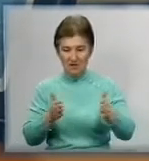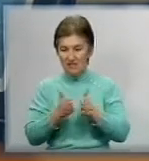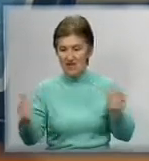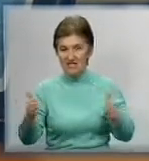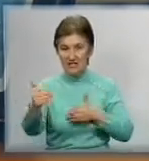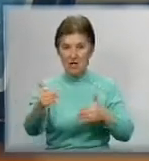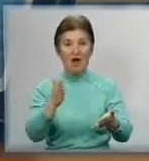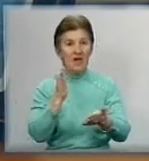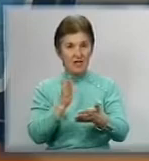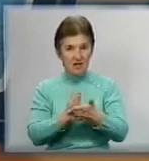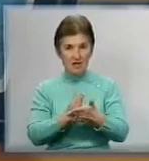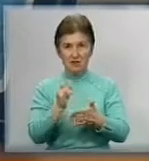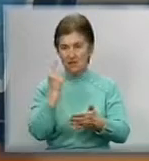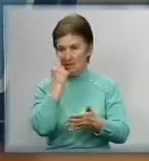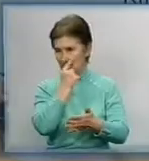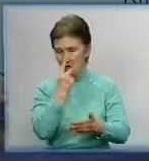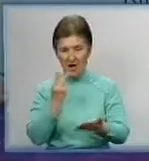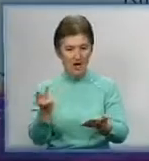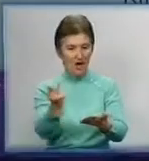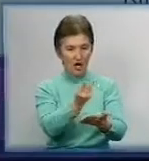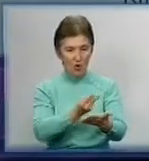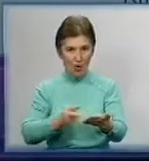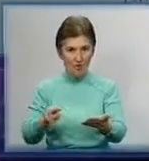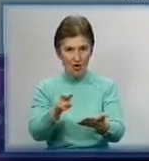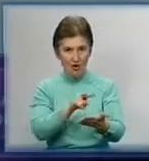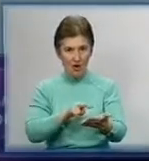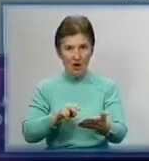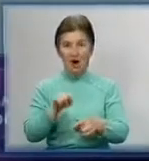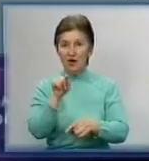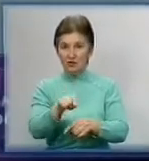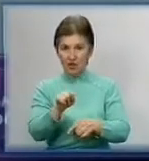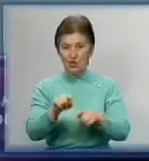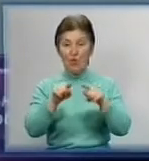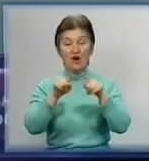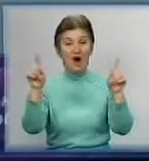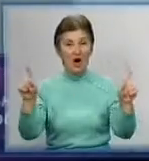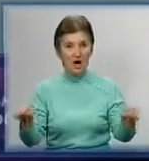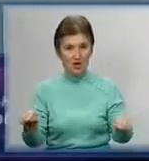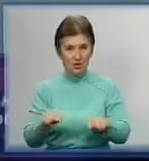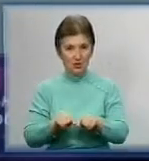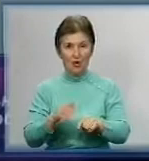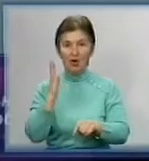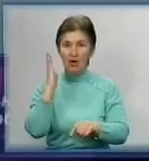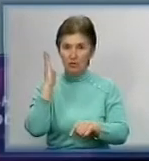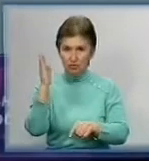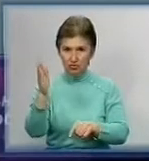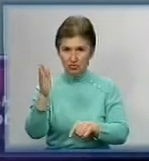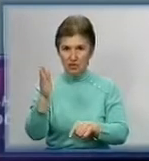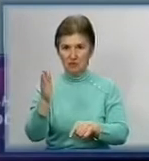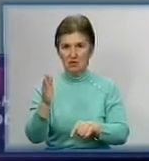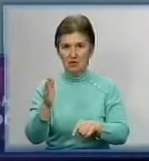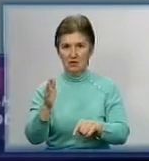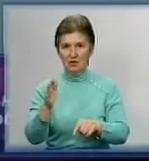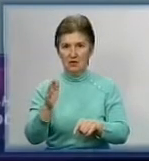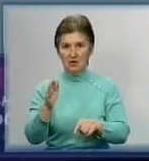є можливість як оглядову карту. В майбутньому на цю кадастрову карту будуть відповідні шари, як і